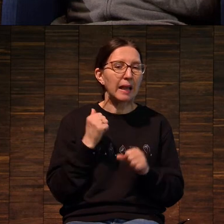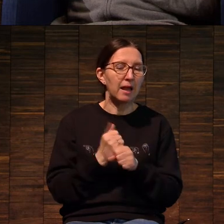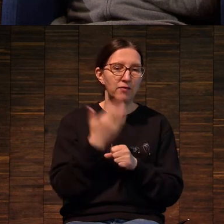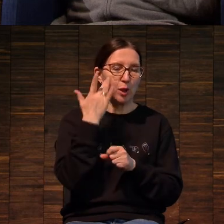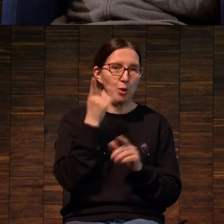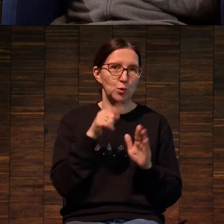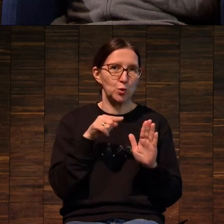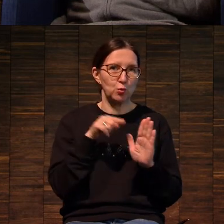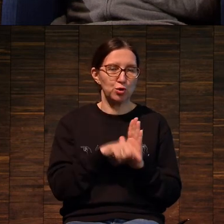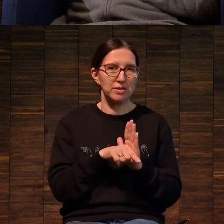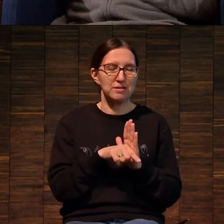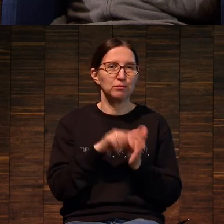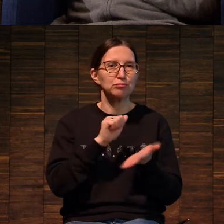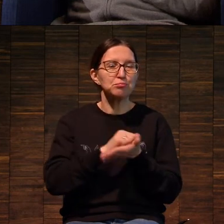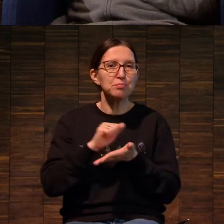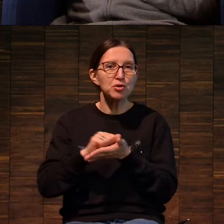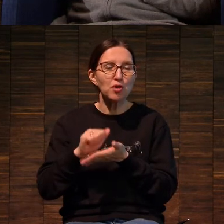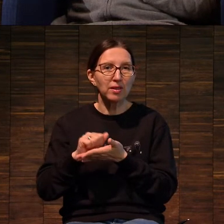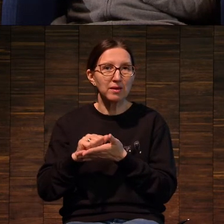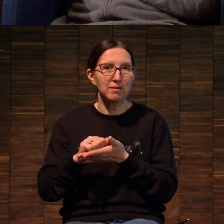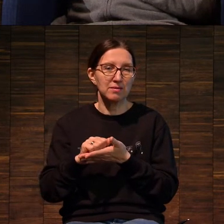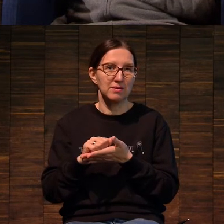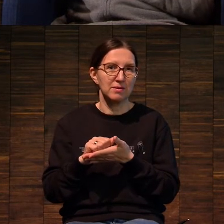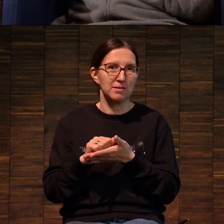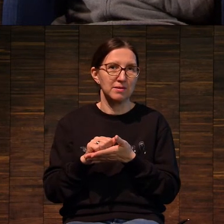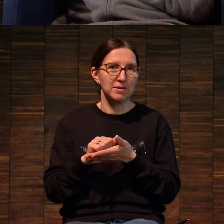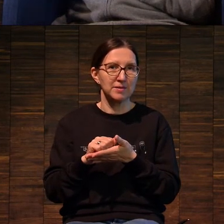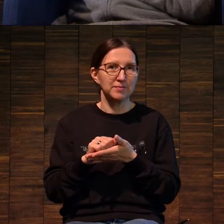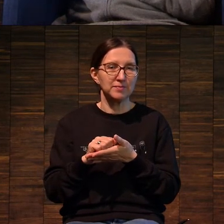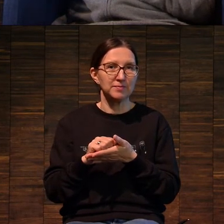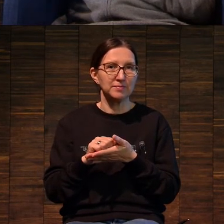сущность печатной печати.